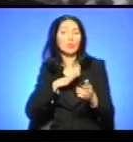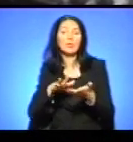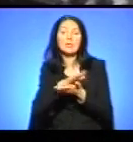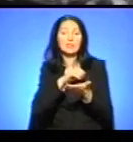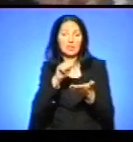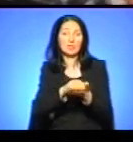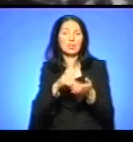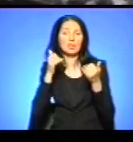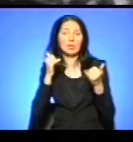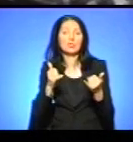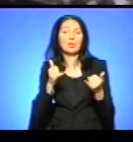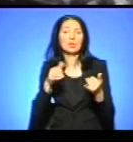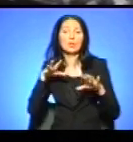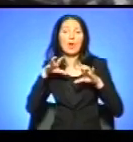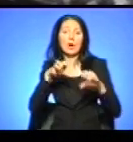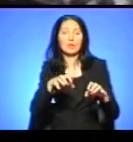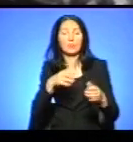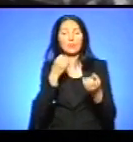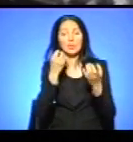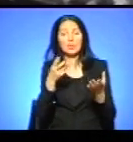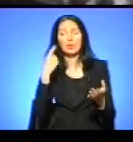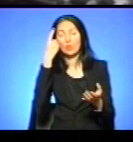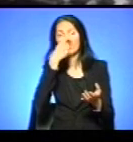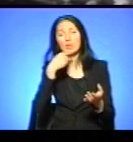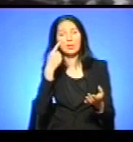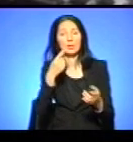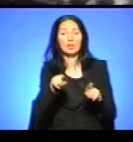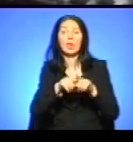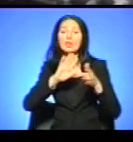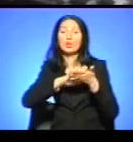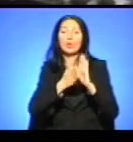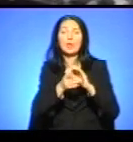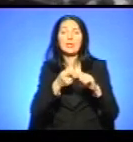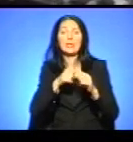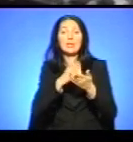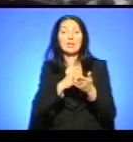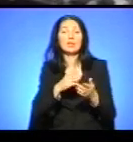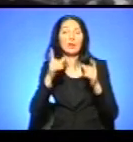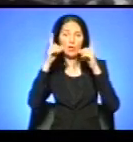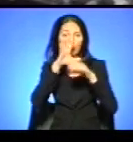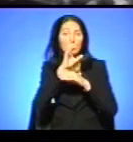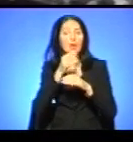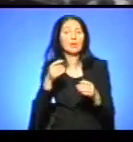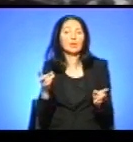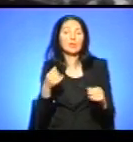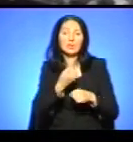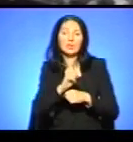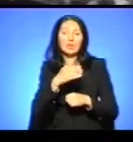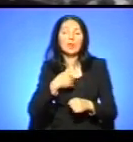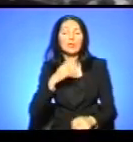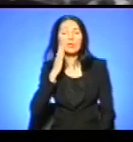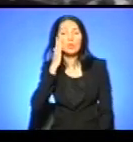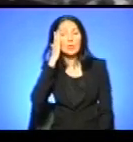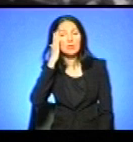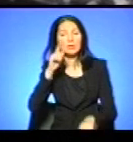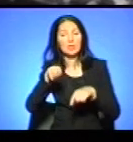що вирази роблич і та ситуація, яка зафіксована на кадрах, змушують не замислитися і дати відповідь на